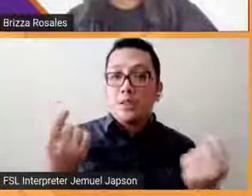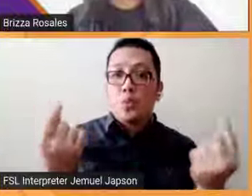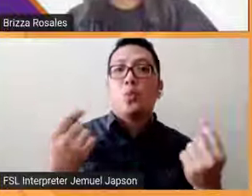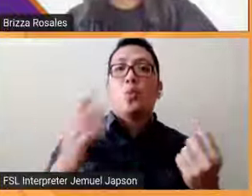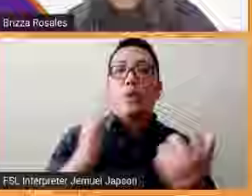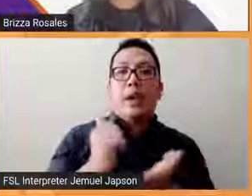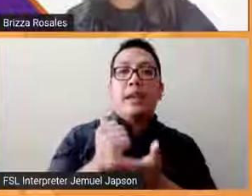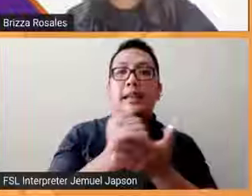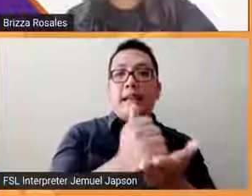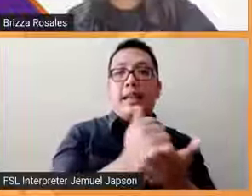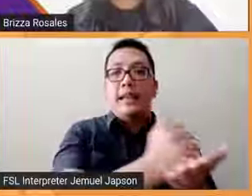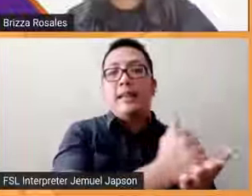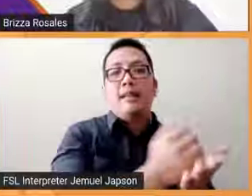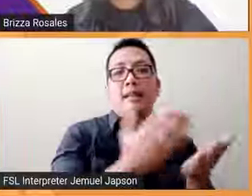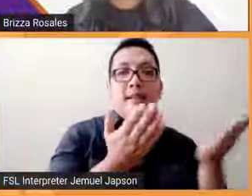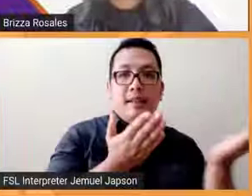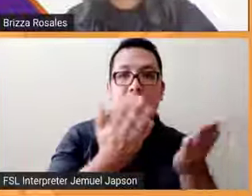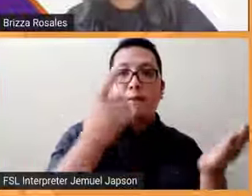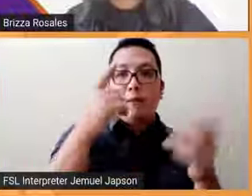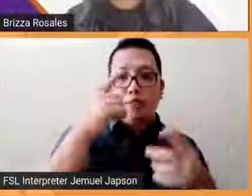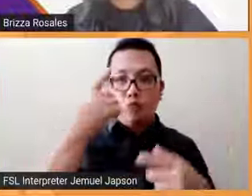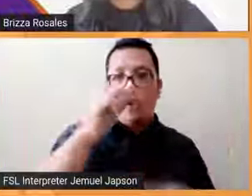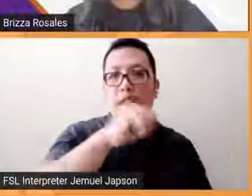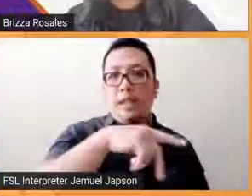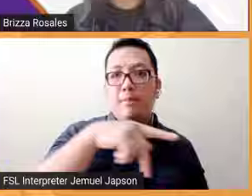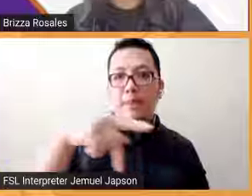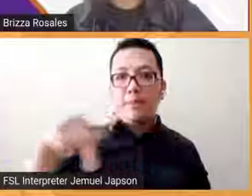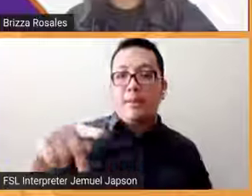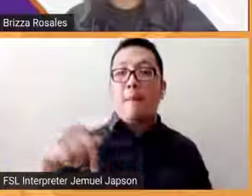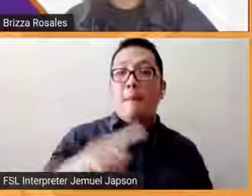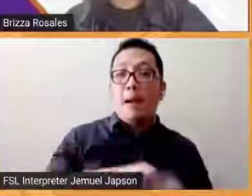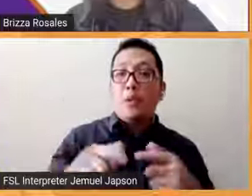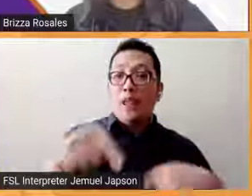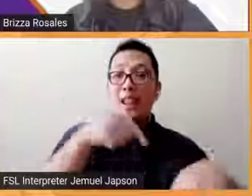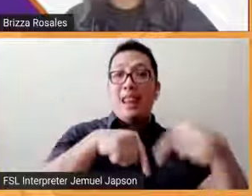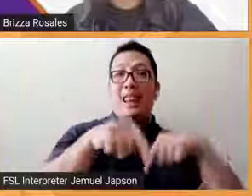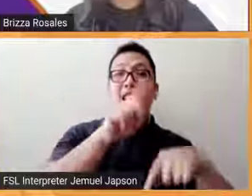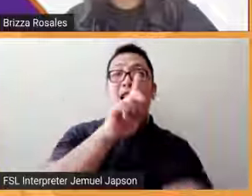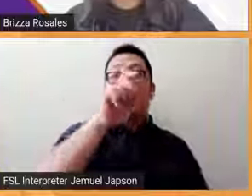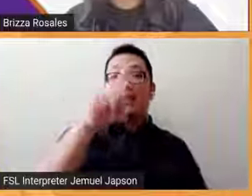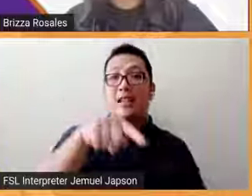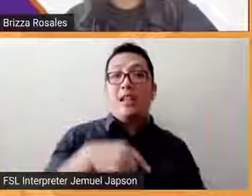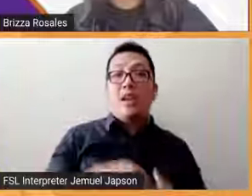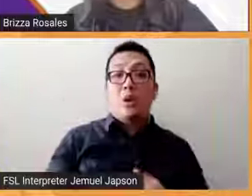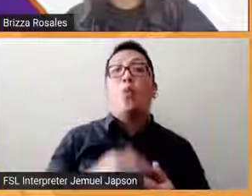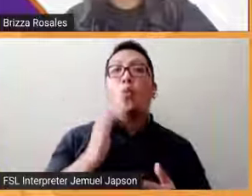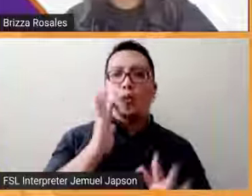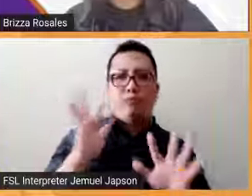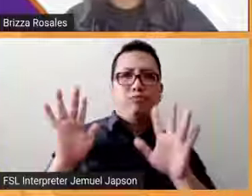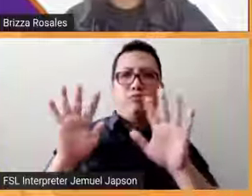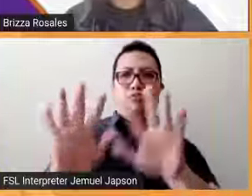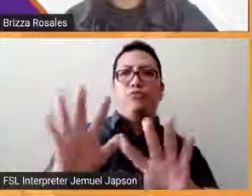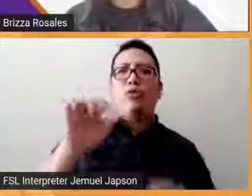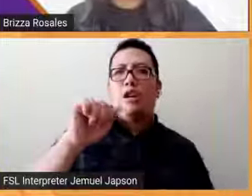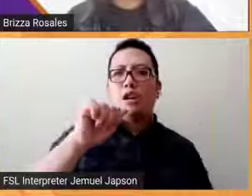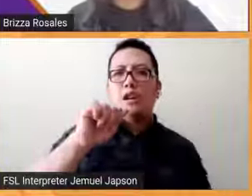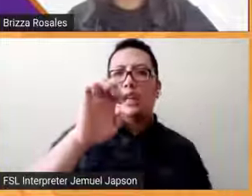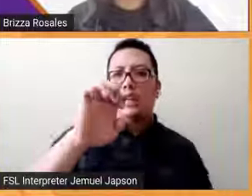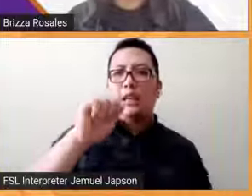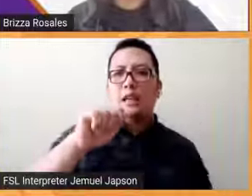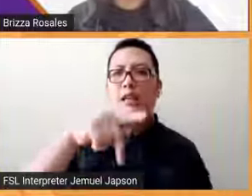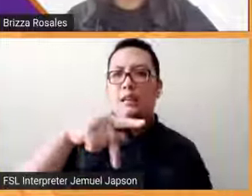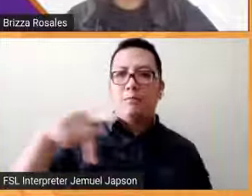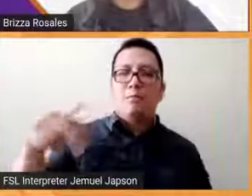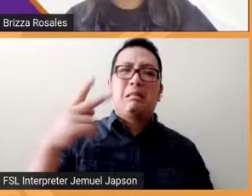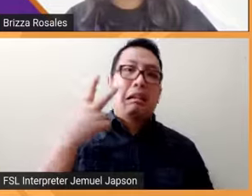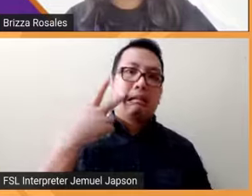maiprovide sa kanila sa EAPP pero babalikan ko yung tanong mo dadagsain ang EAPP yun yung na po project namin ngayon pero hoping pa